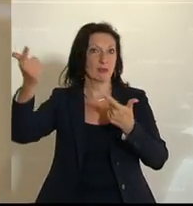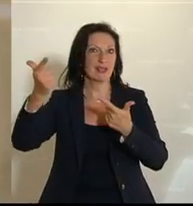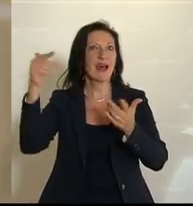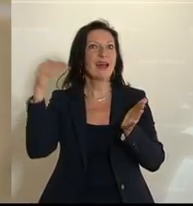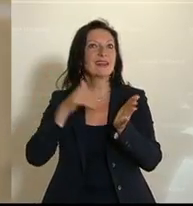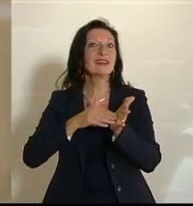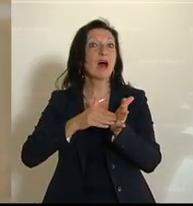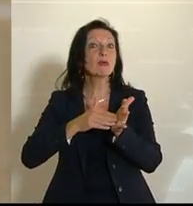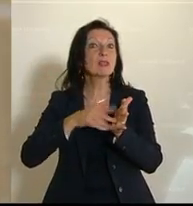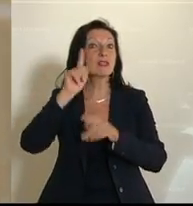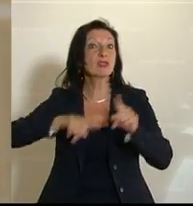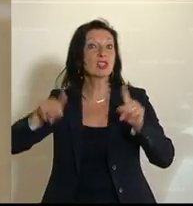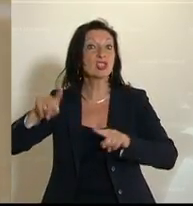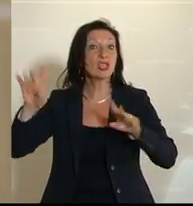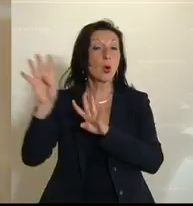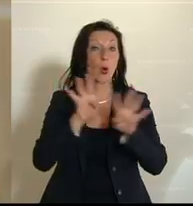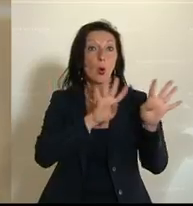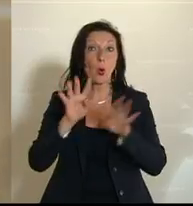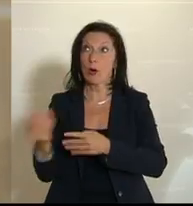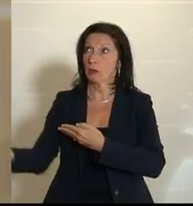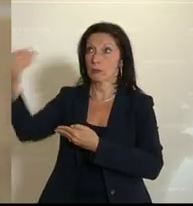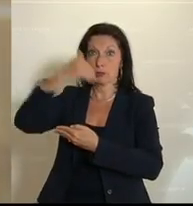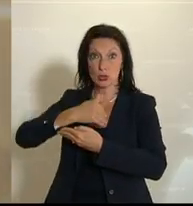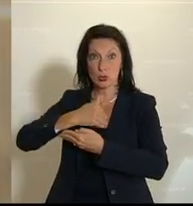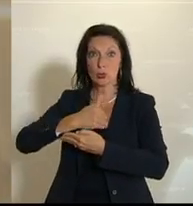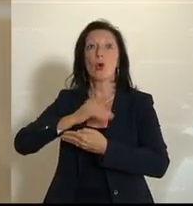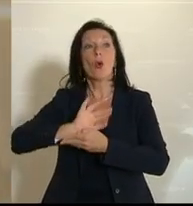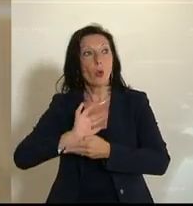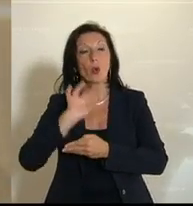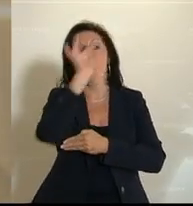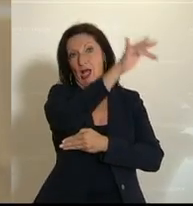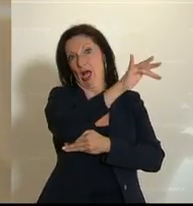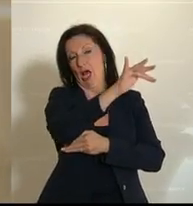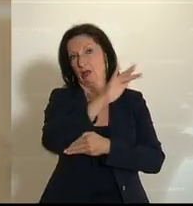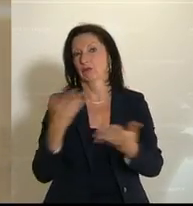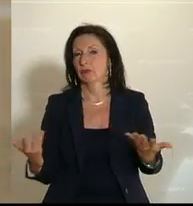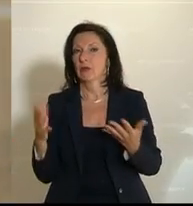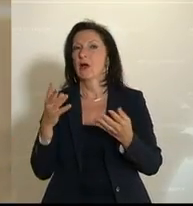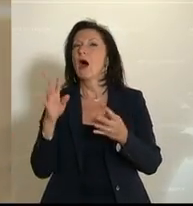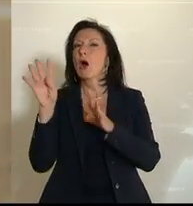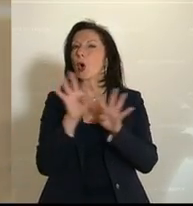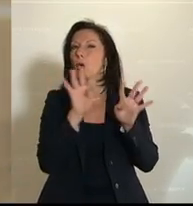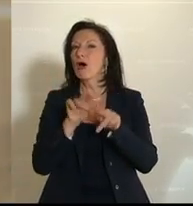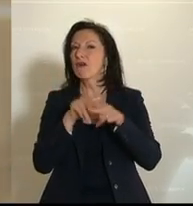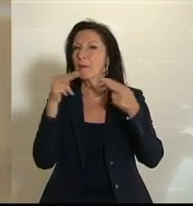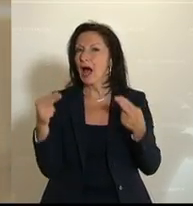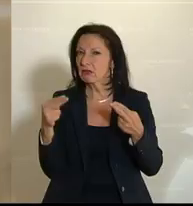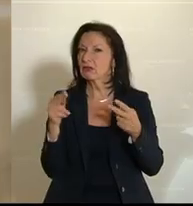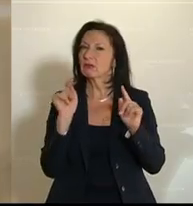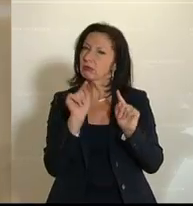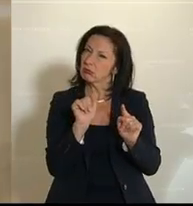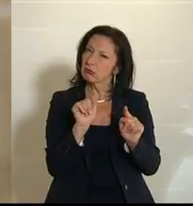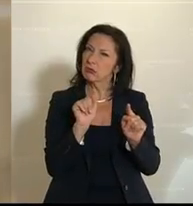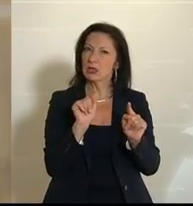gehabt und auch selbst über 1500 Reisen in die Welt unternommen. Der Chorverband Chöre an sich sind auch sehr